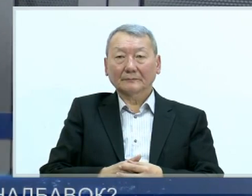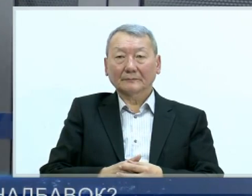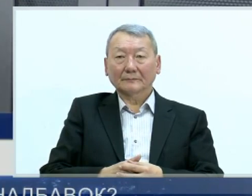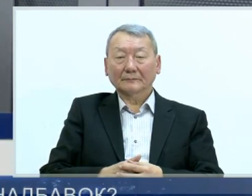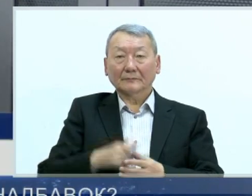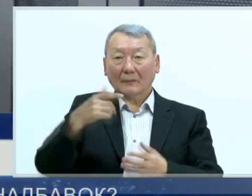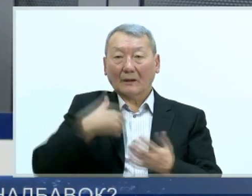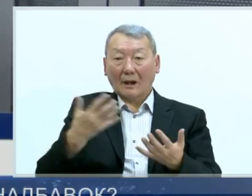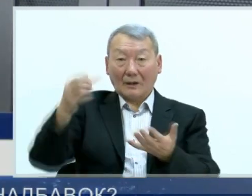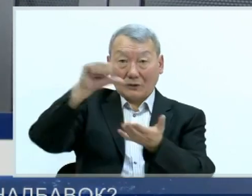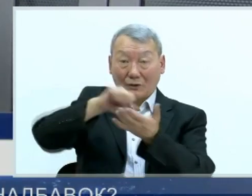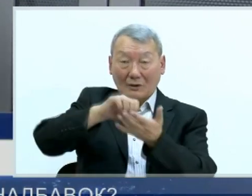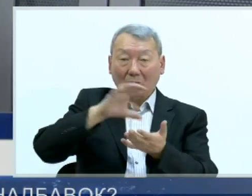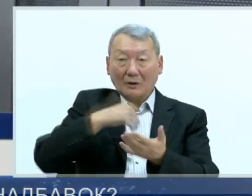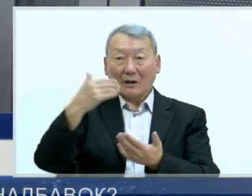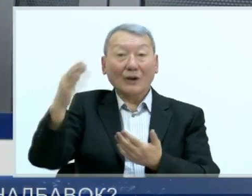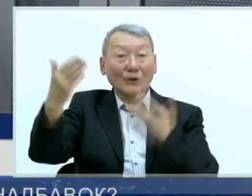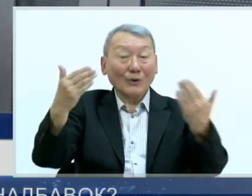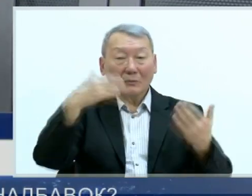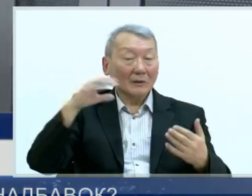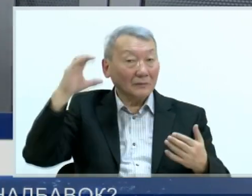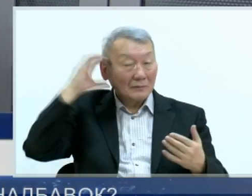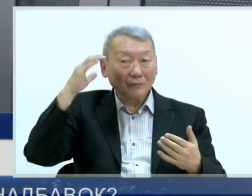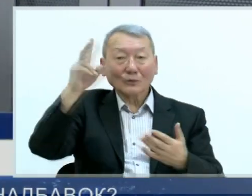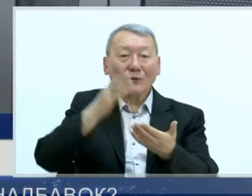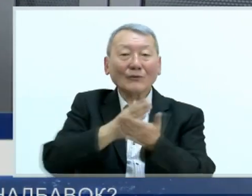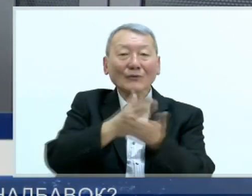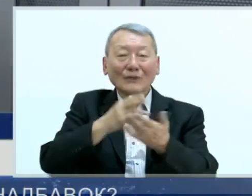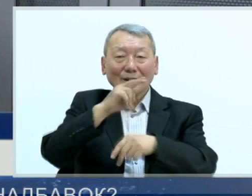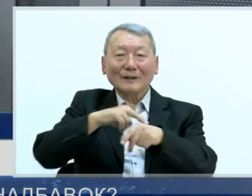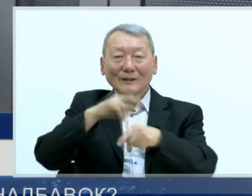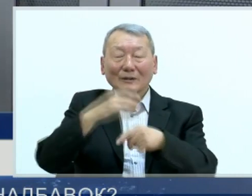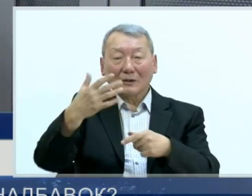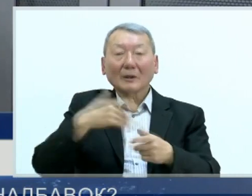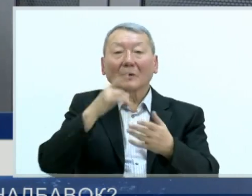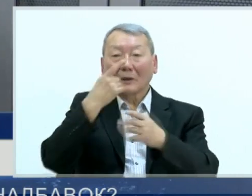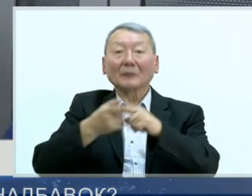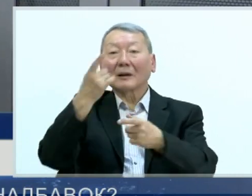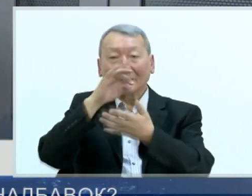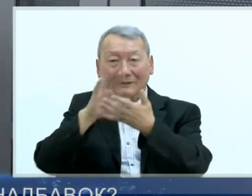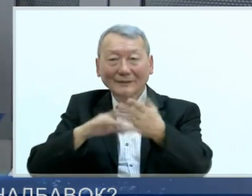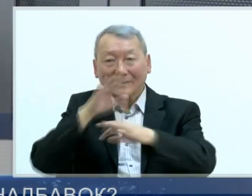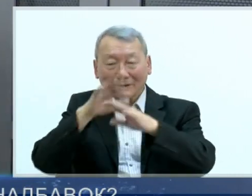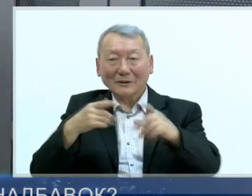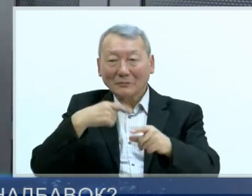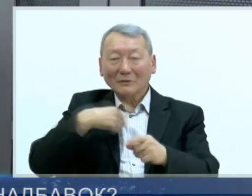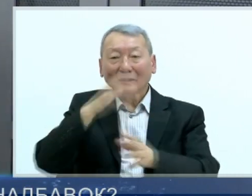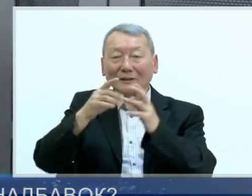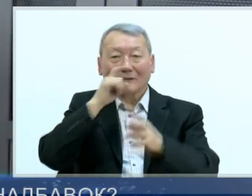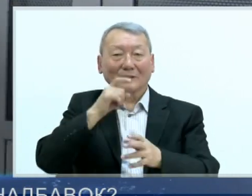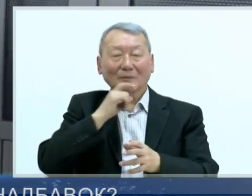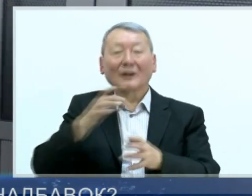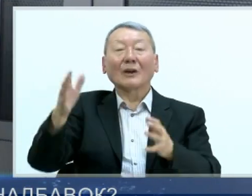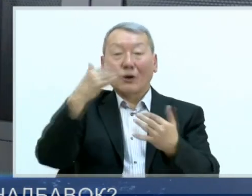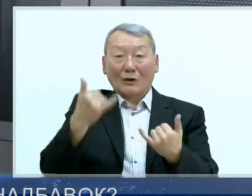Я принял участие в круглом столе и выслушал все, что накипело у ветеранов силовых структур. Я приношу свои извинения, возможно, меня неправильно поняли. После